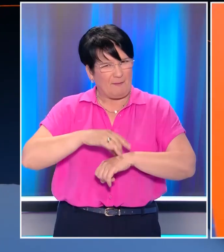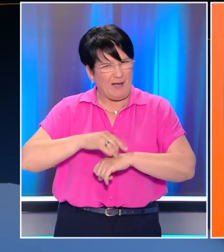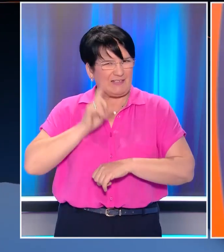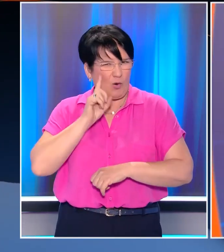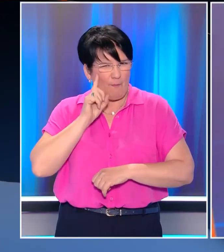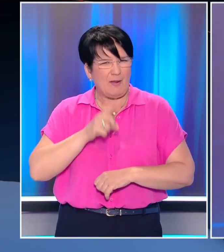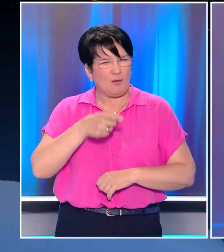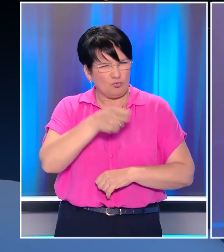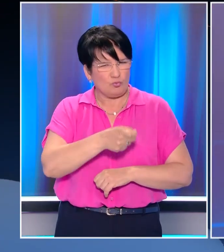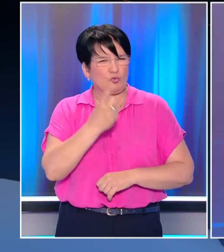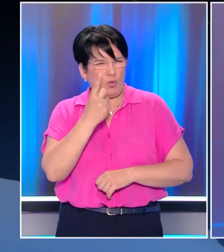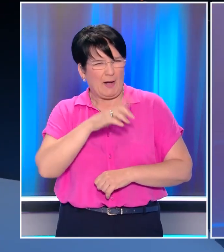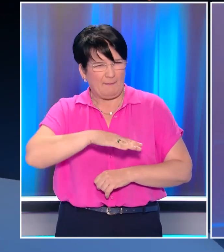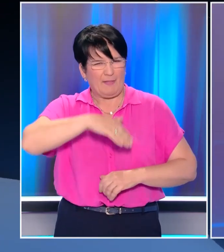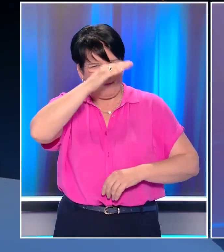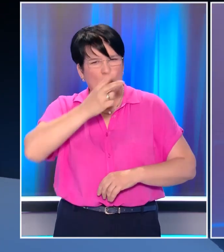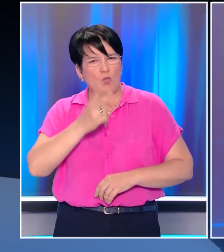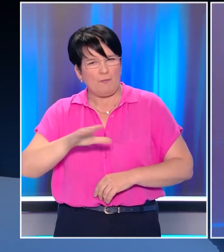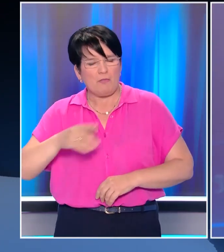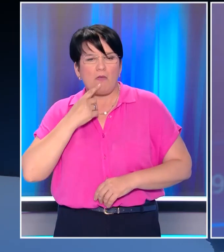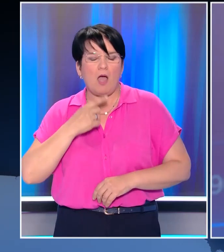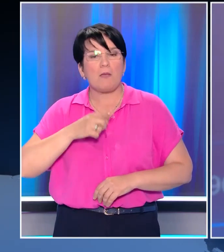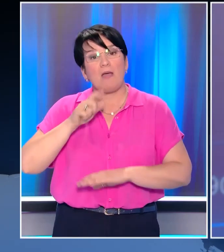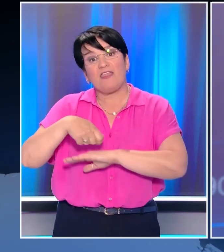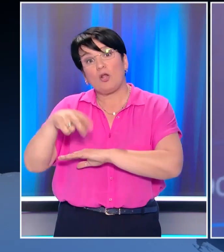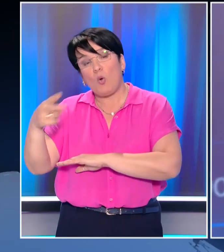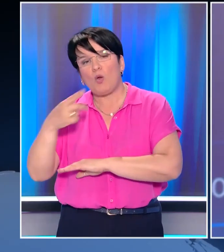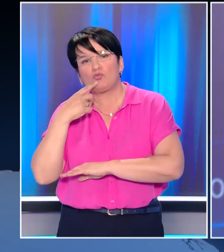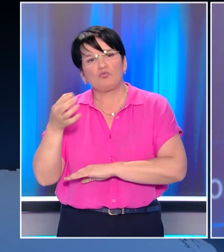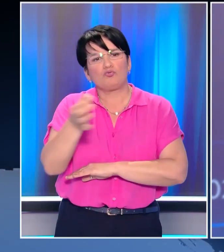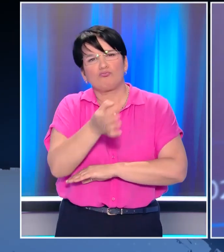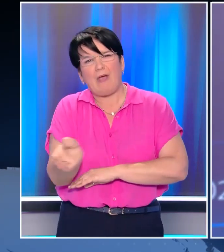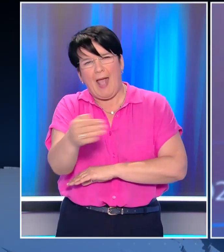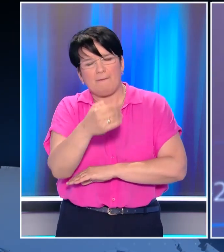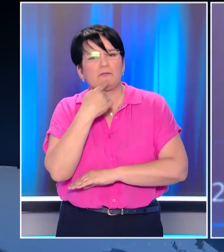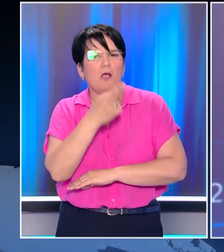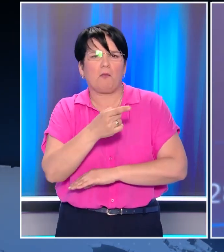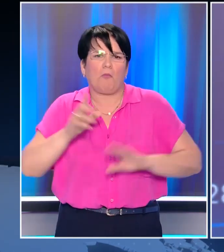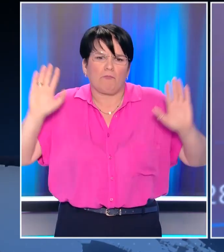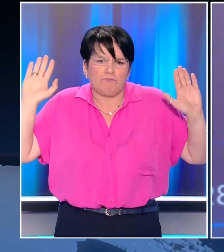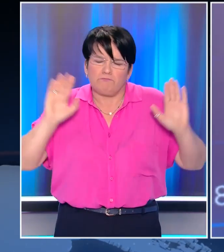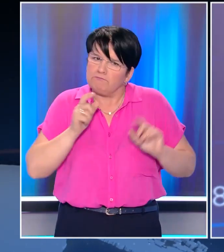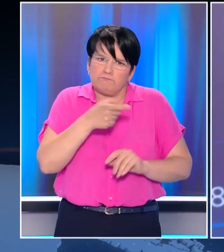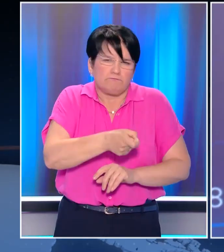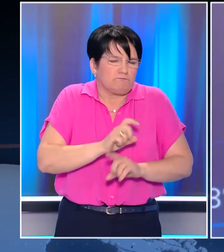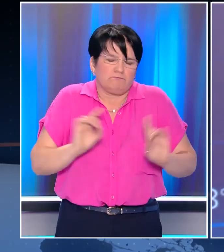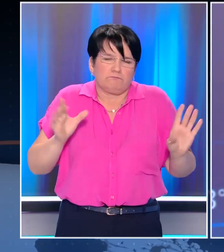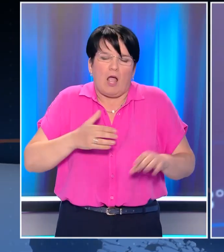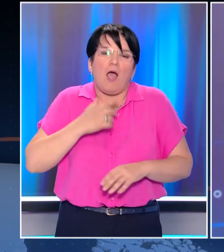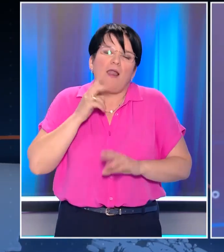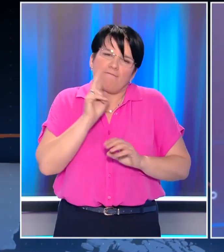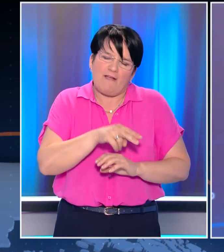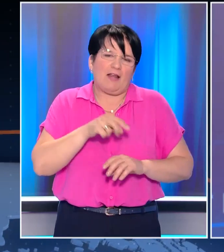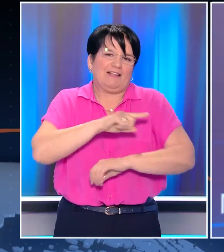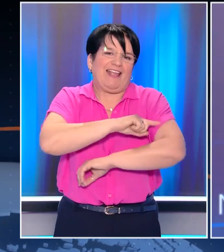επιμένει η Ρούλα Πισπυρίγκου μέσα από το κελί της ακόμη και μετά το πόρισμα για την Ήρυδα και τη Μαλένα που δείχνουν ασφικτικό θάνατο των